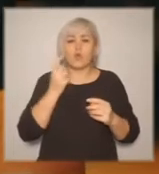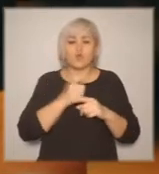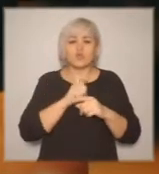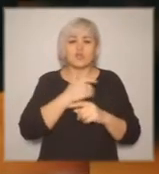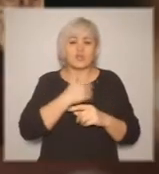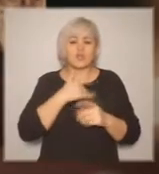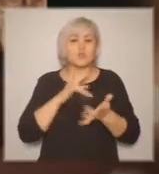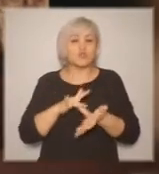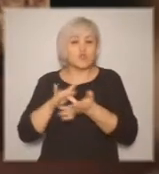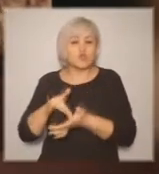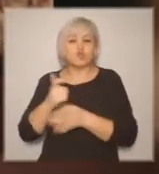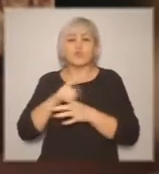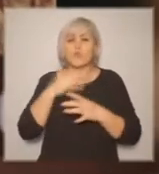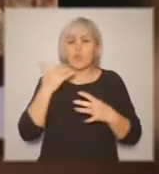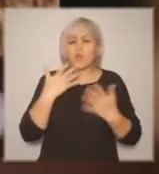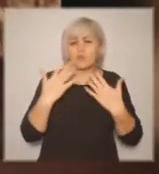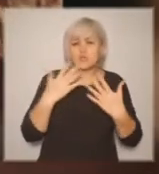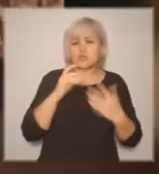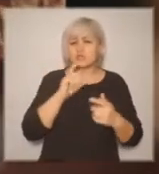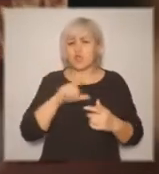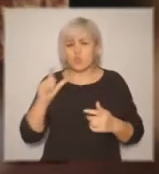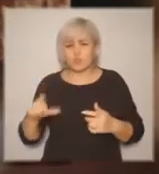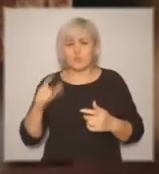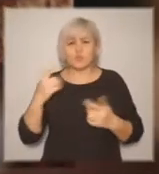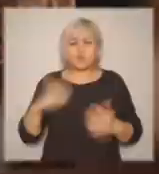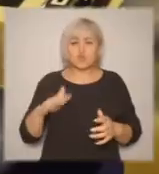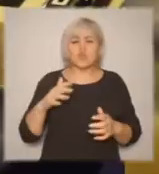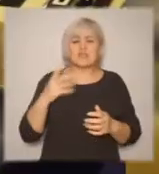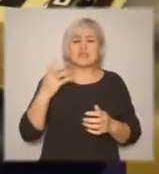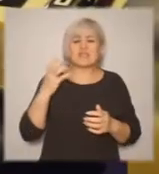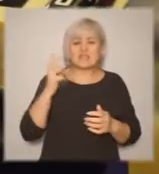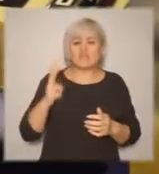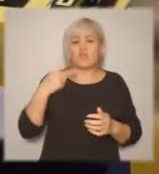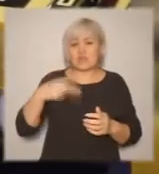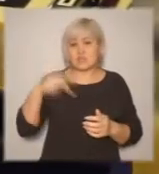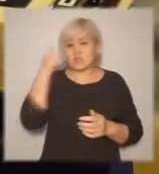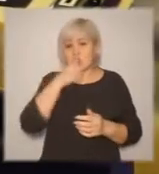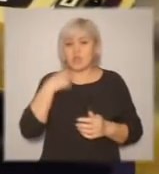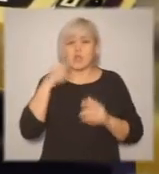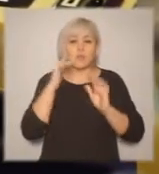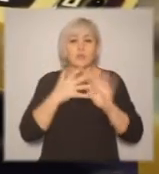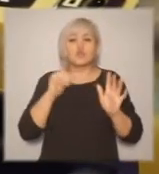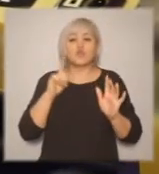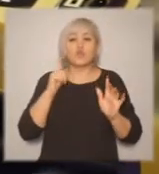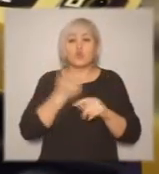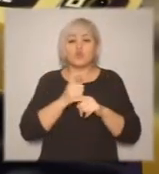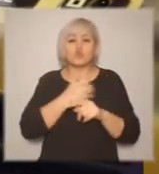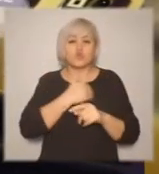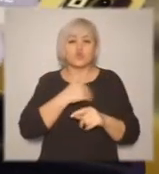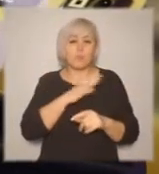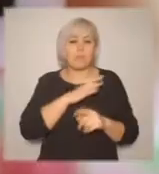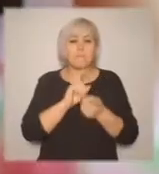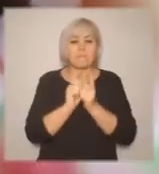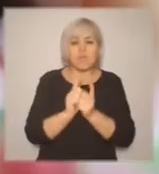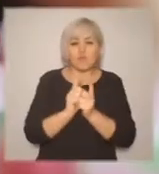20 годам я поняла, что я очень хочу быть переводчиком. На тот момент я владела тремя языками –